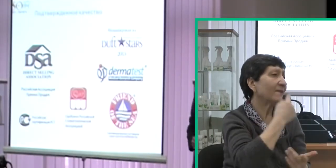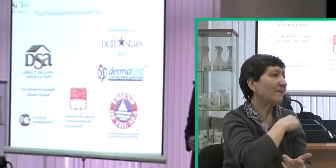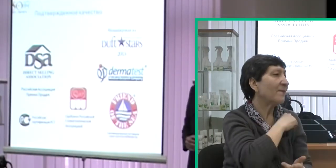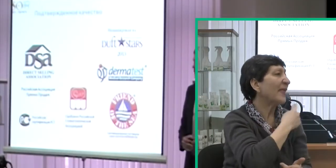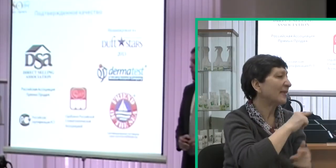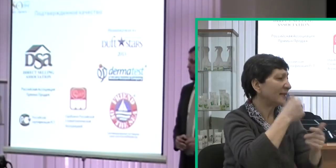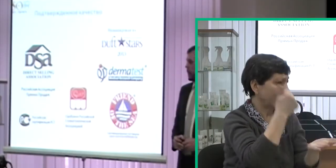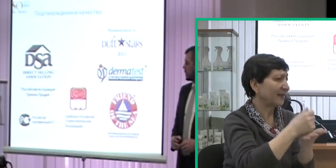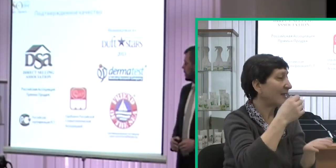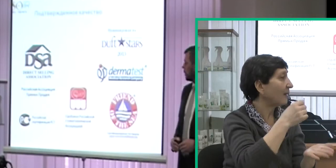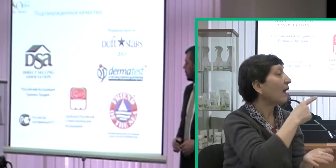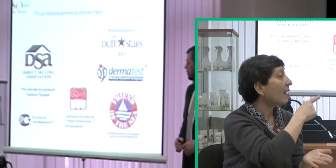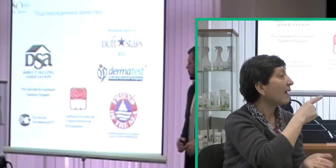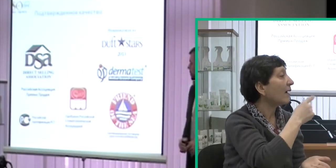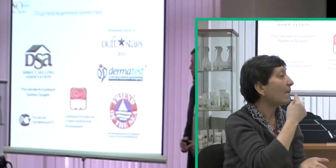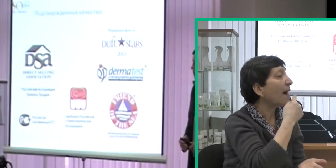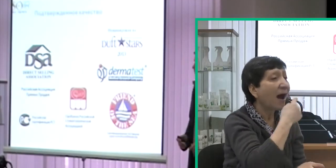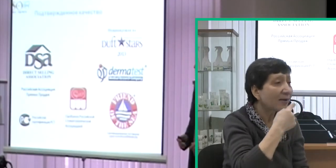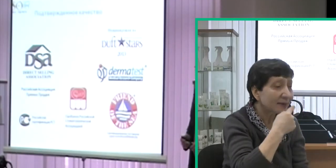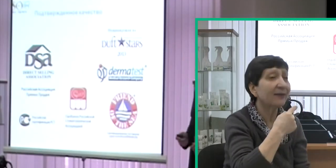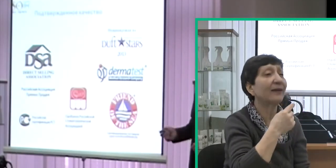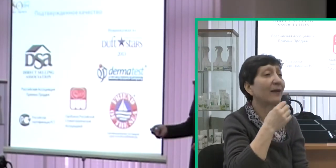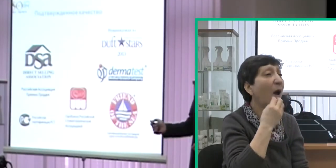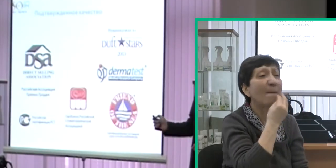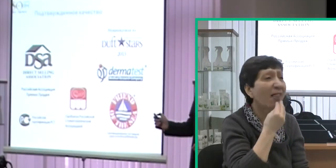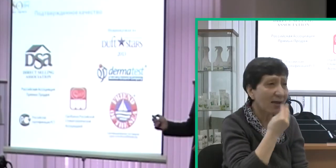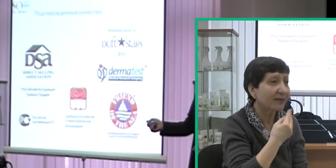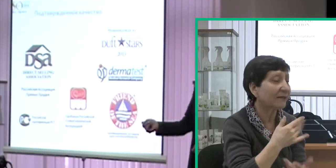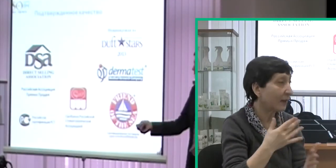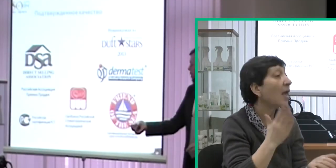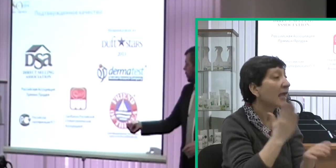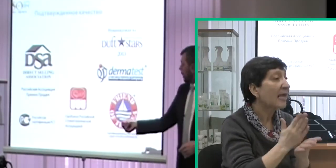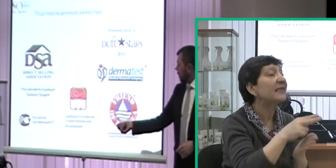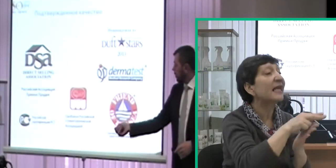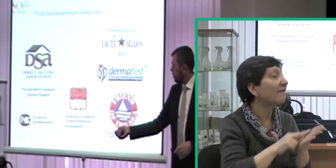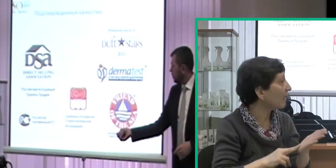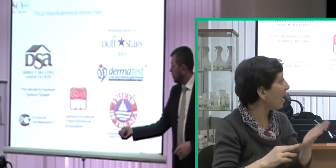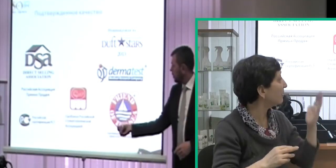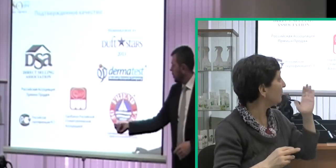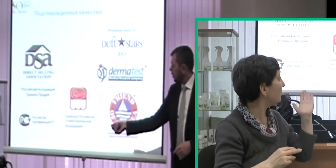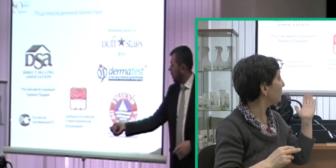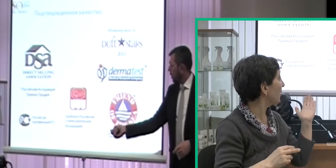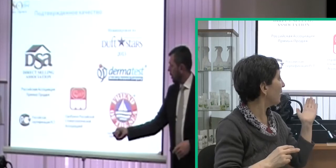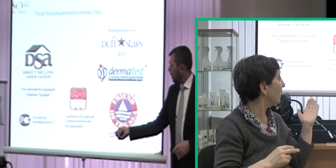зубные пасты, алоэ веры, микросильда. Конечно, у нас есть сертификат